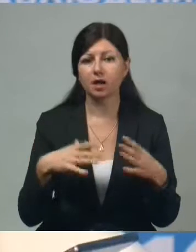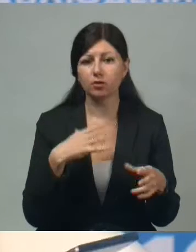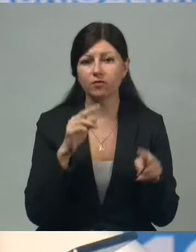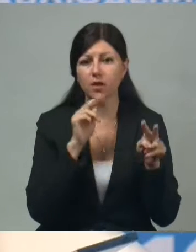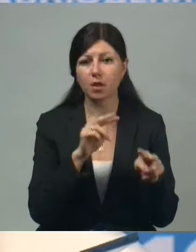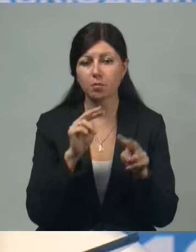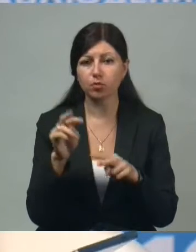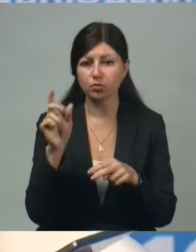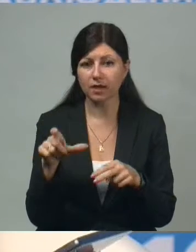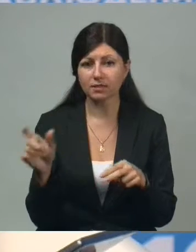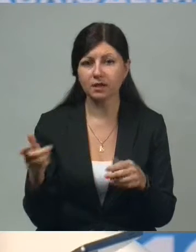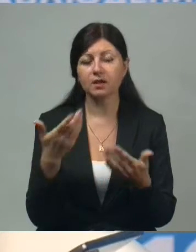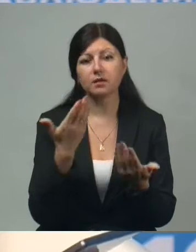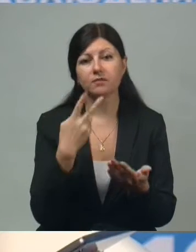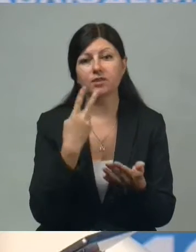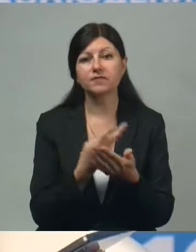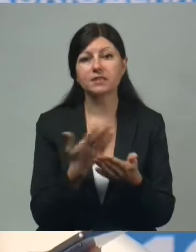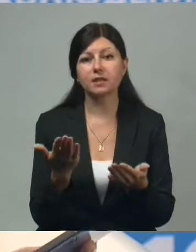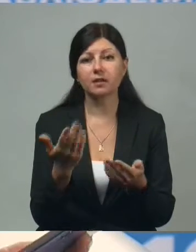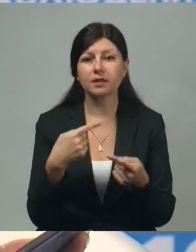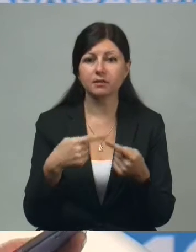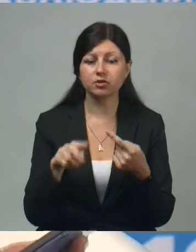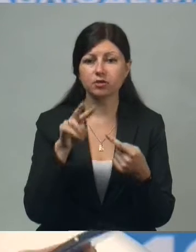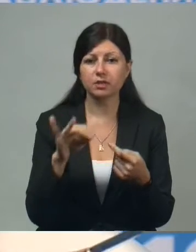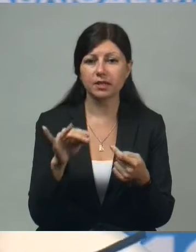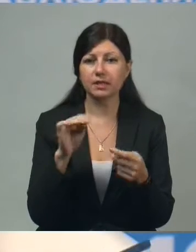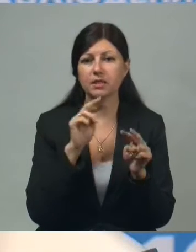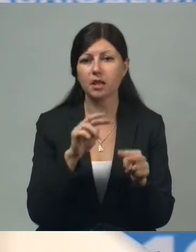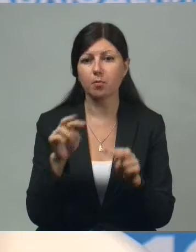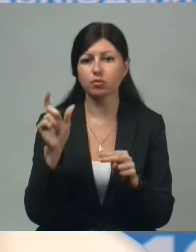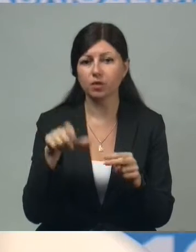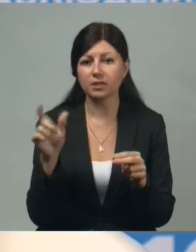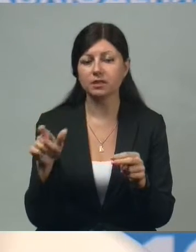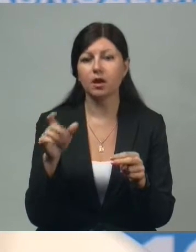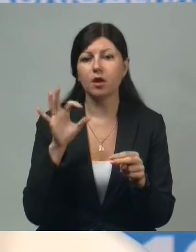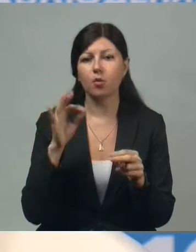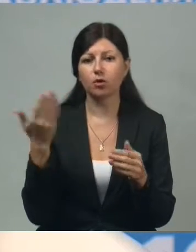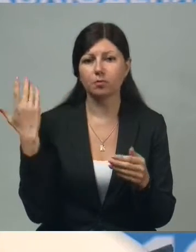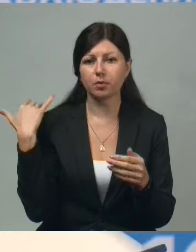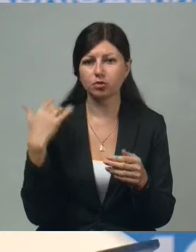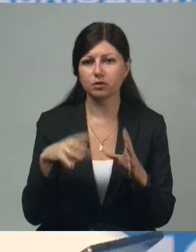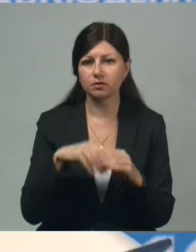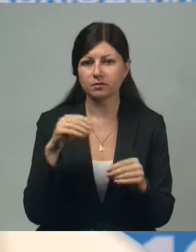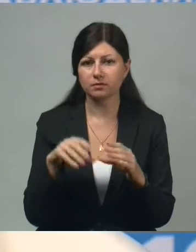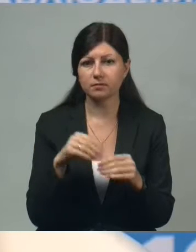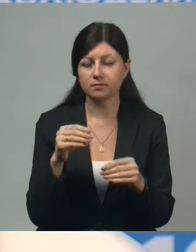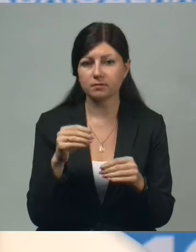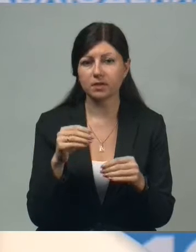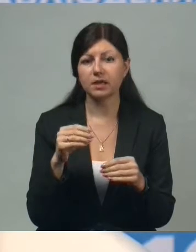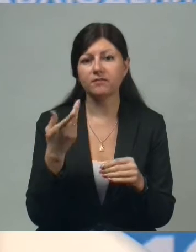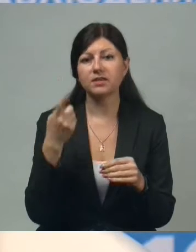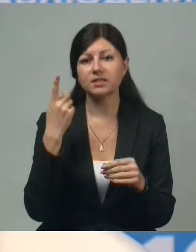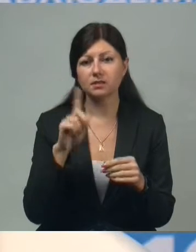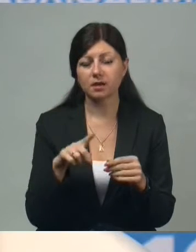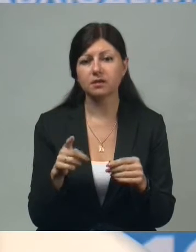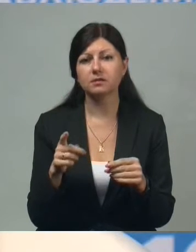Скажите, пожалуйста, на Ваш взгляд, отличаются ли наблюдатели этого политического сезона от предыдущих? Вы знаете,